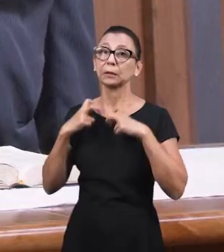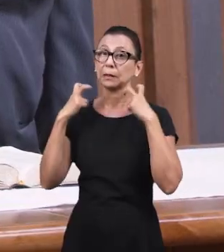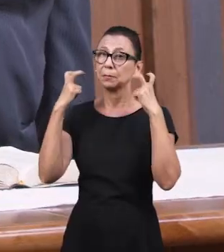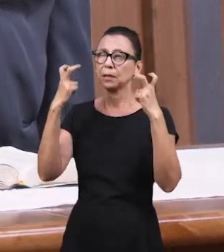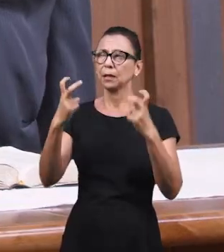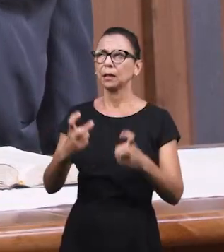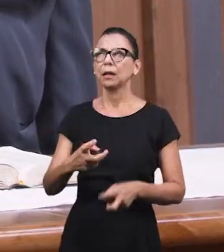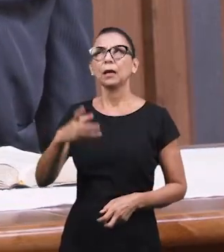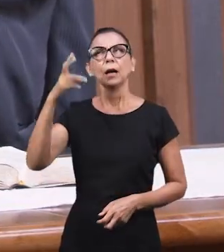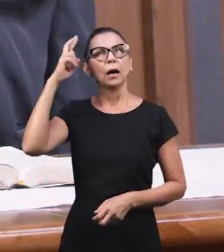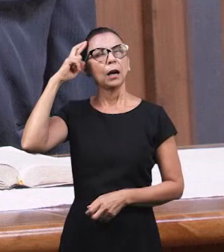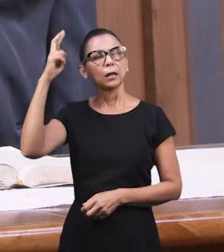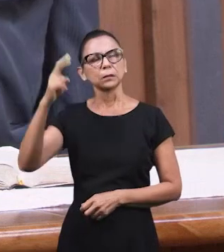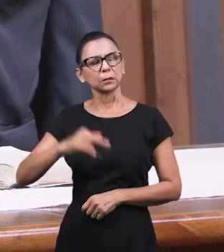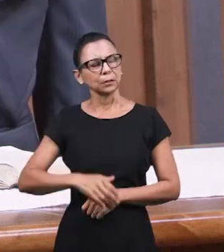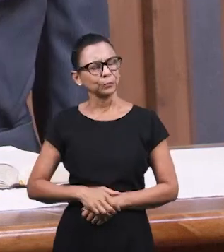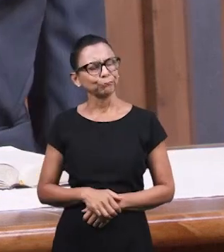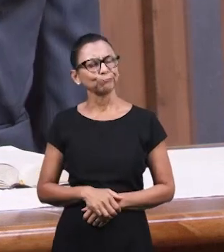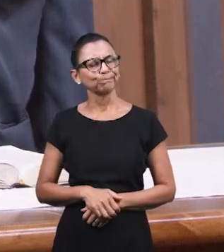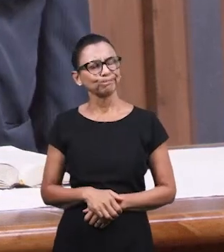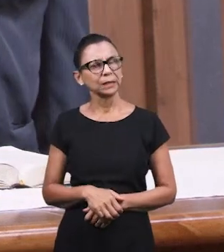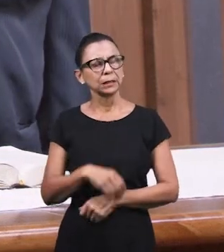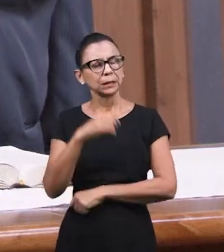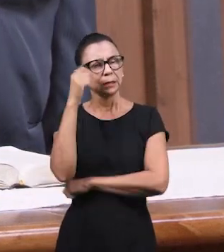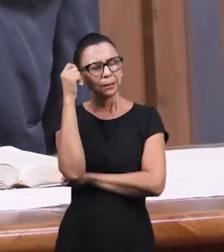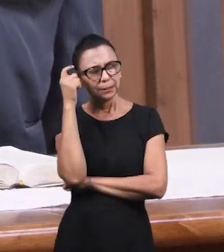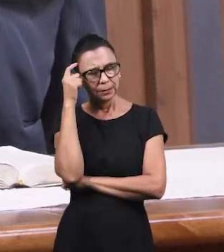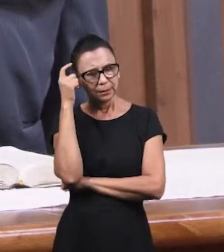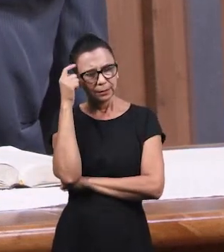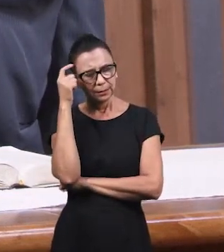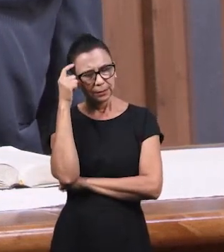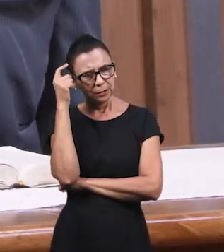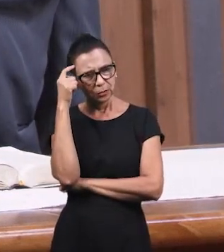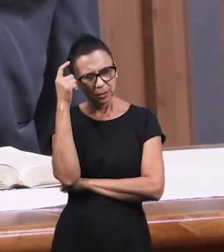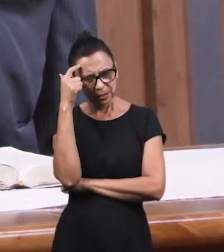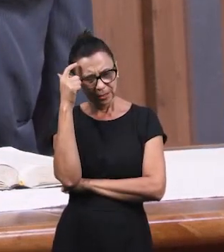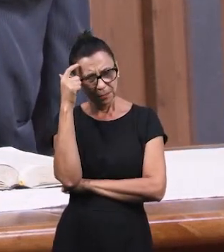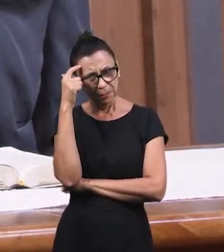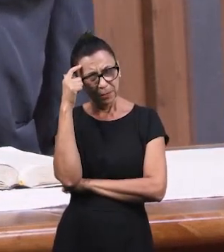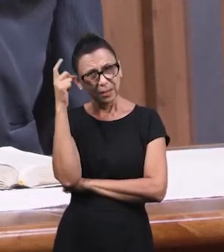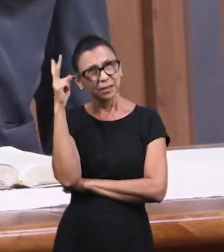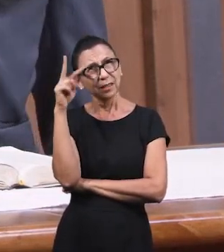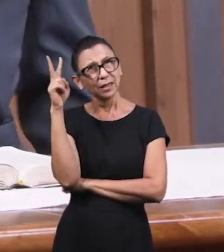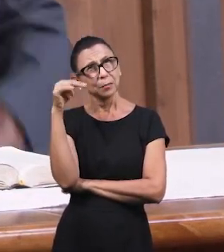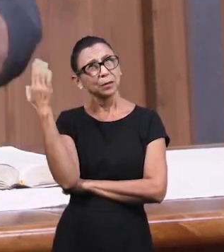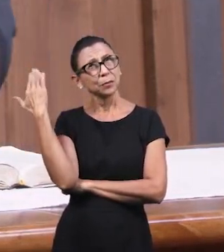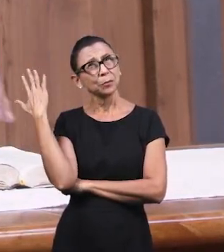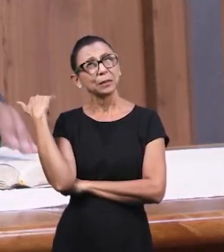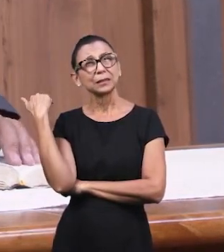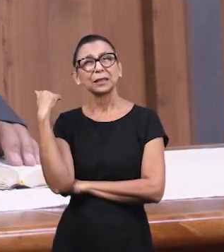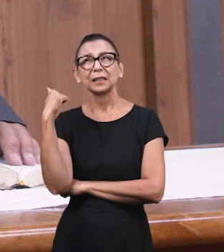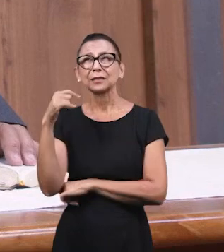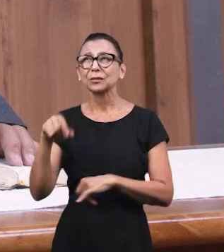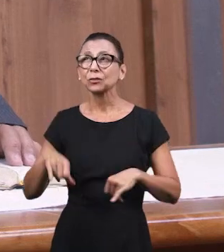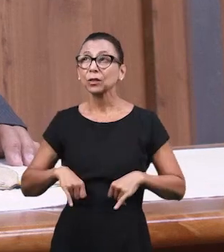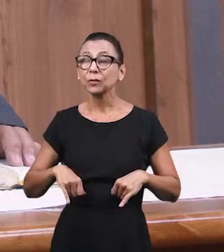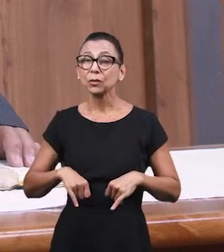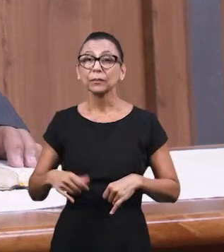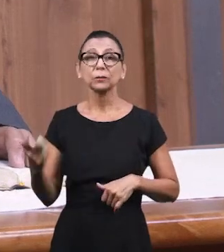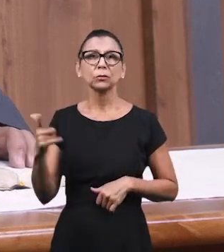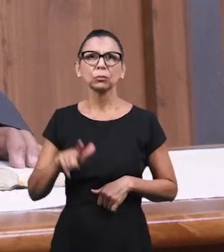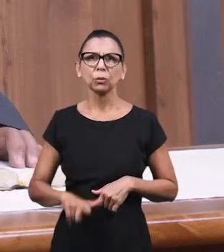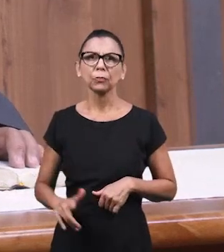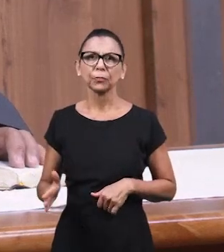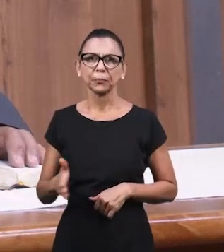Мы помолимся. Есть некоторые воспоминания такие болезненные. Они застревают в разуме. Я помню о женщине одной.